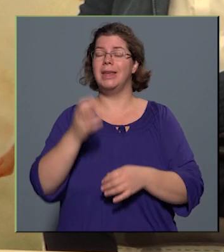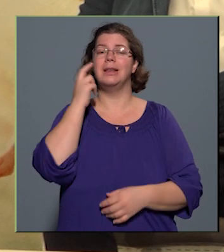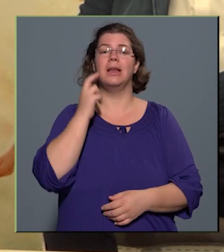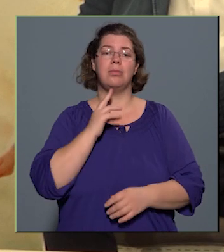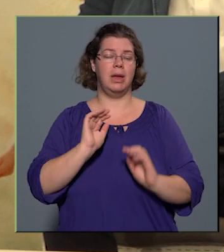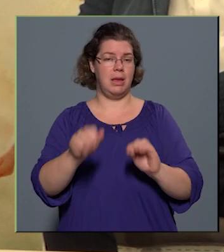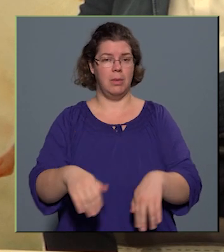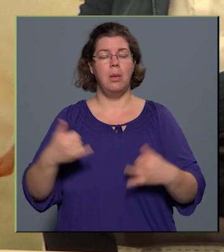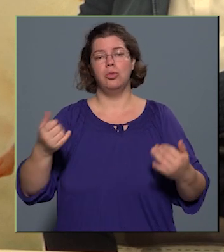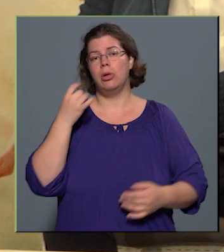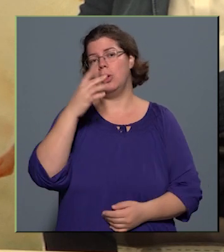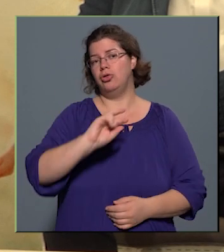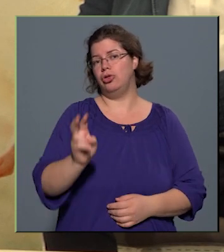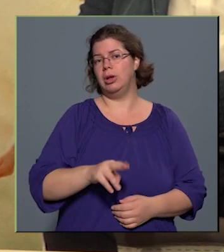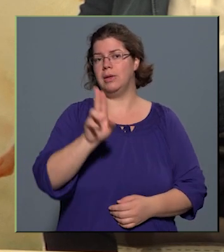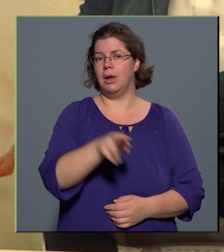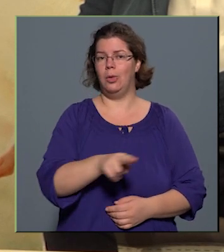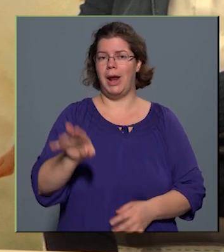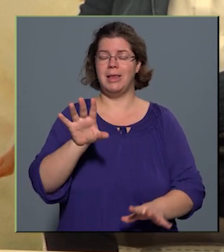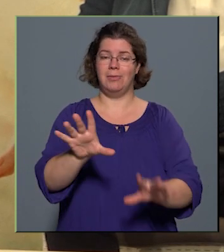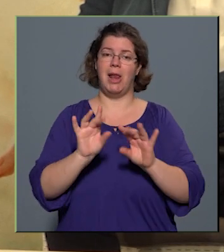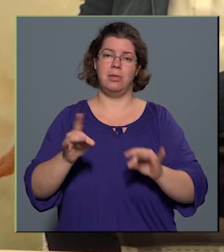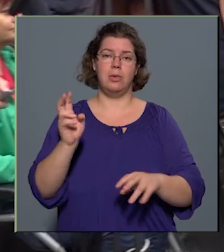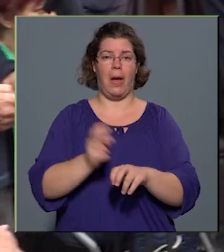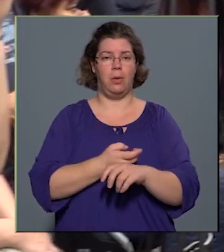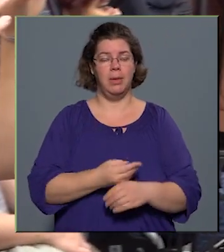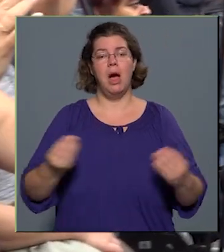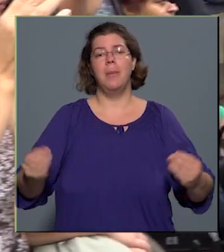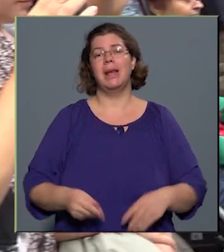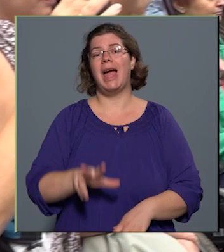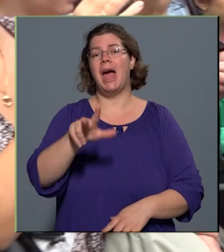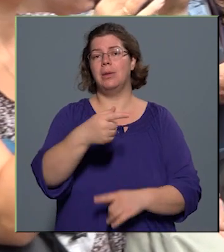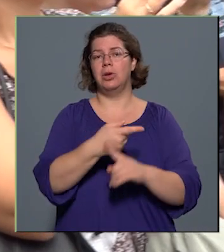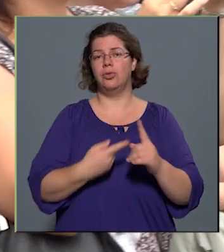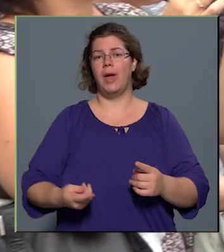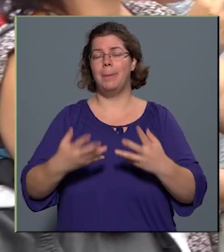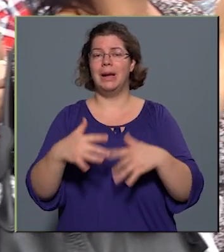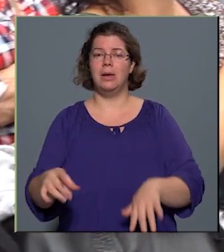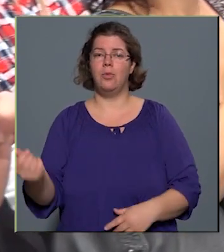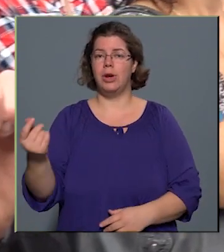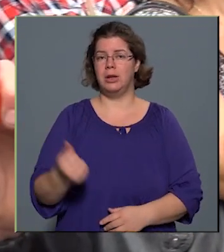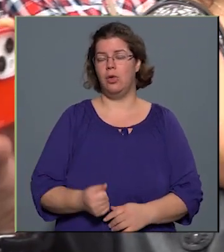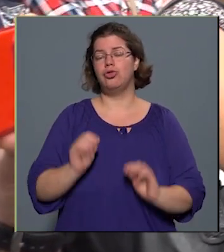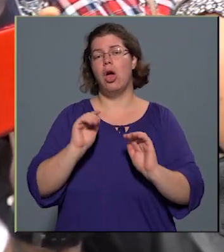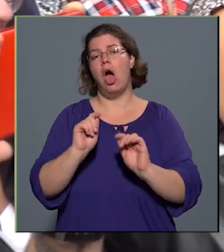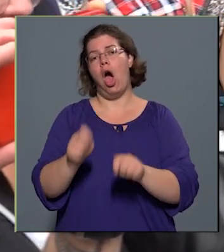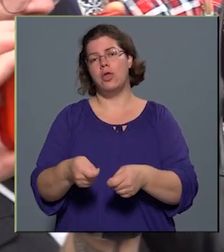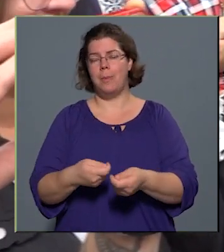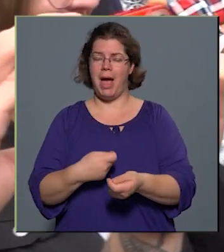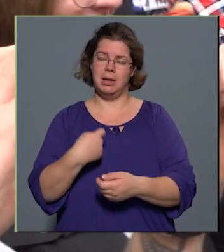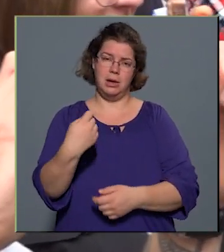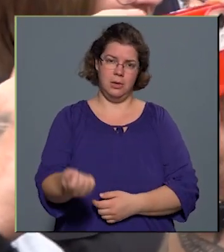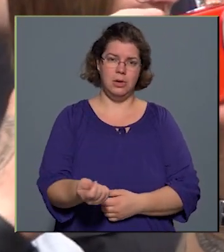Most a Bajcsi-Zsilinszki kórházat választották kőbányán, melynek 3,5 millió forintos adományt adotta Richter. Ezt az összeget az